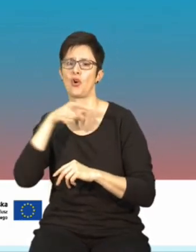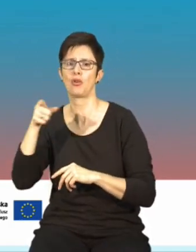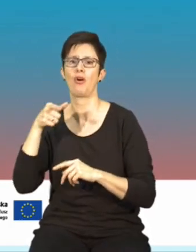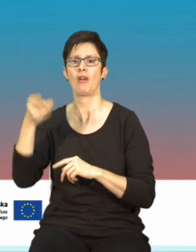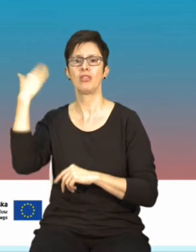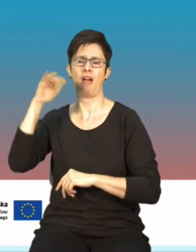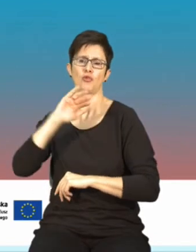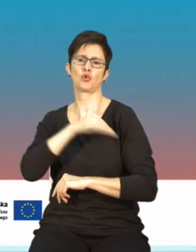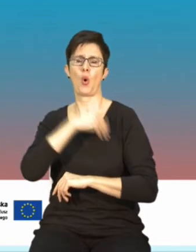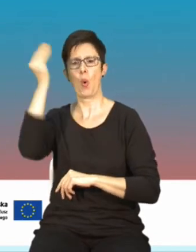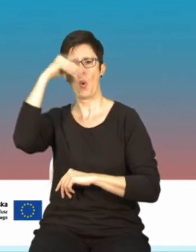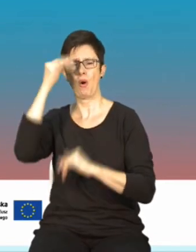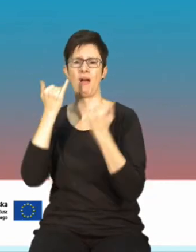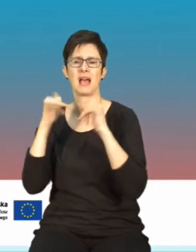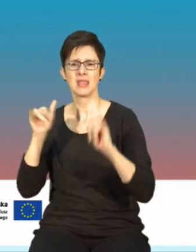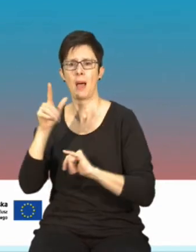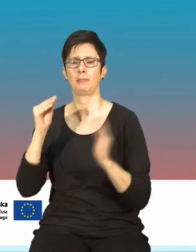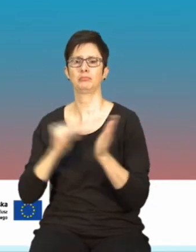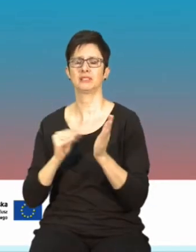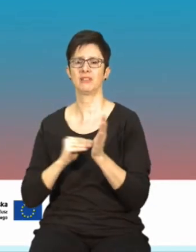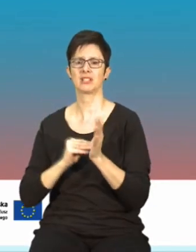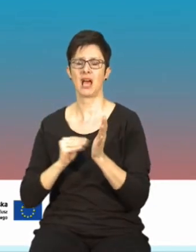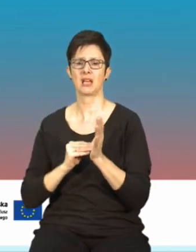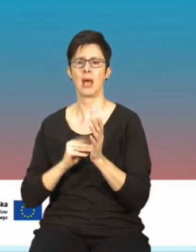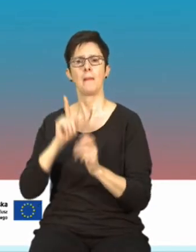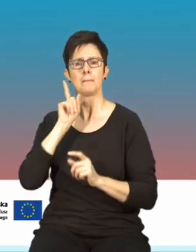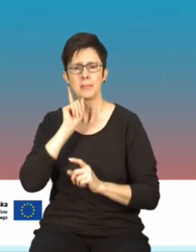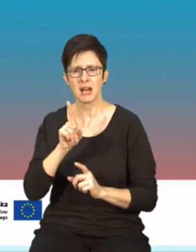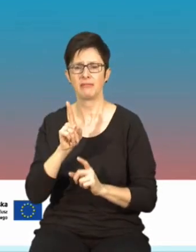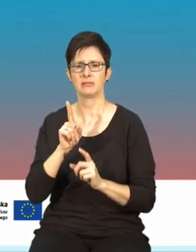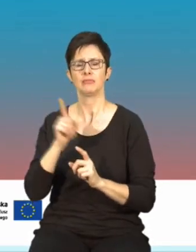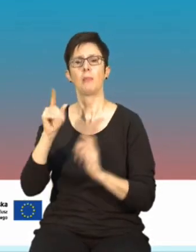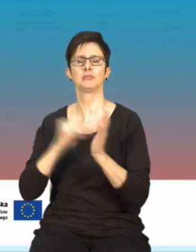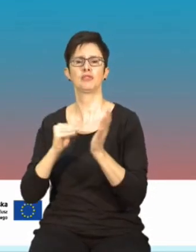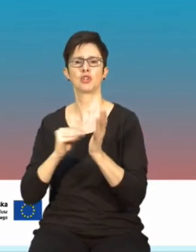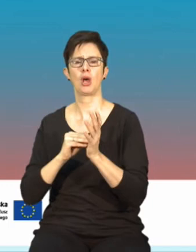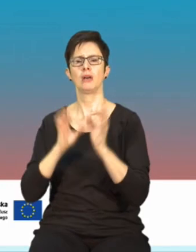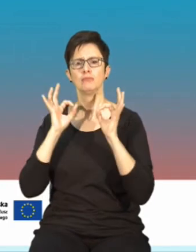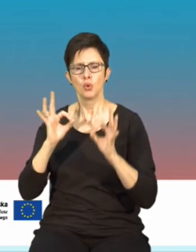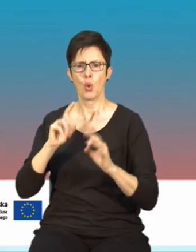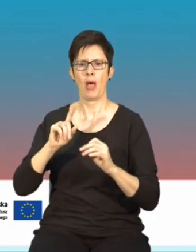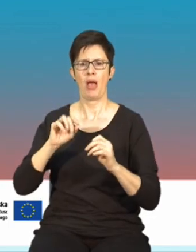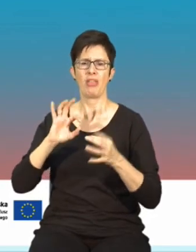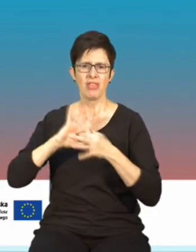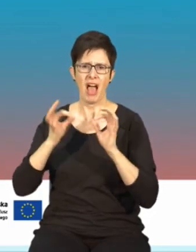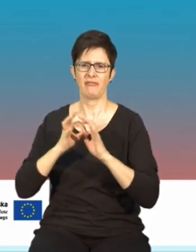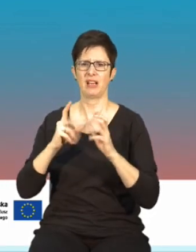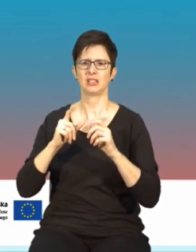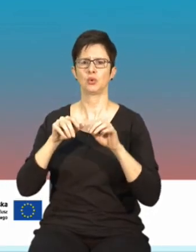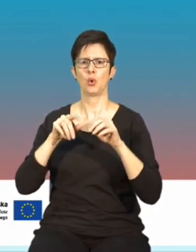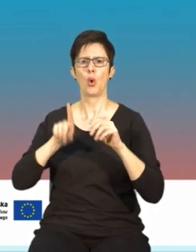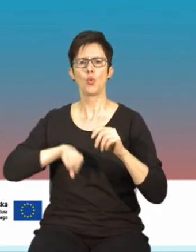uczeni w szkołach i są przyzwyczajeni do naprawdę solidnych, długich, czasami nawet za długich